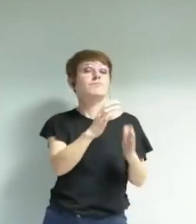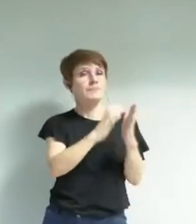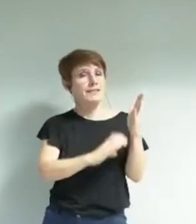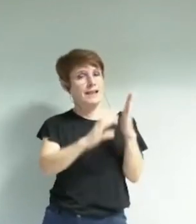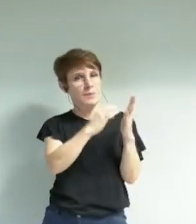vous remercie